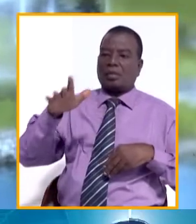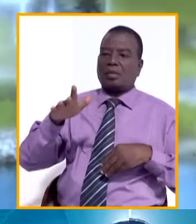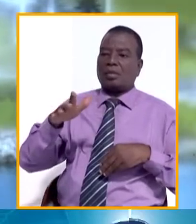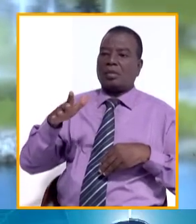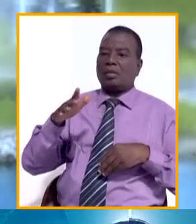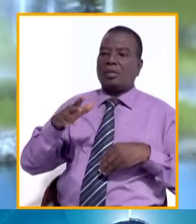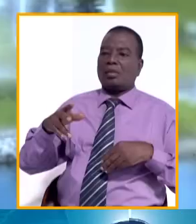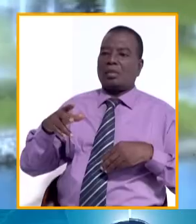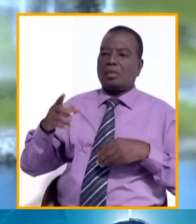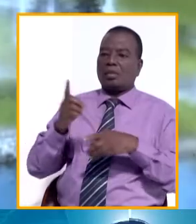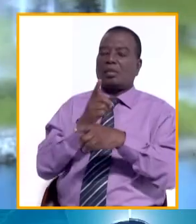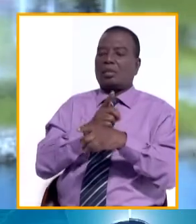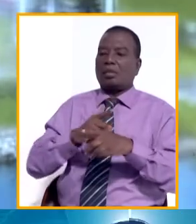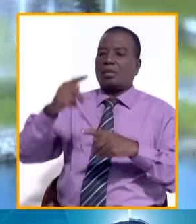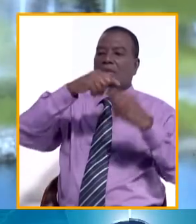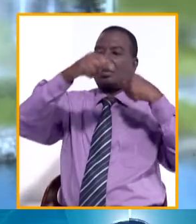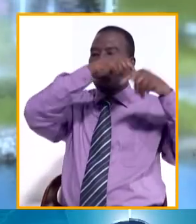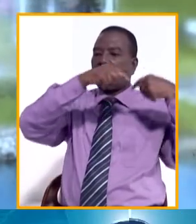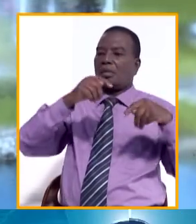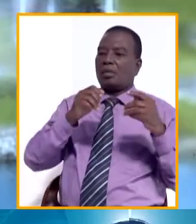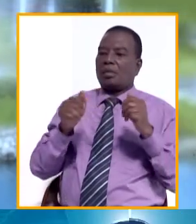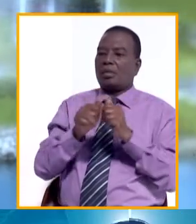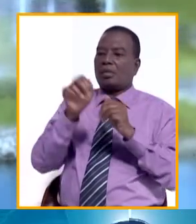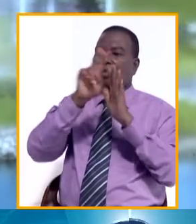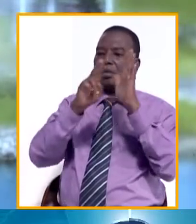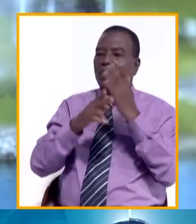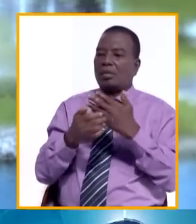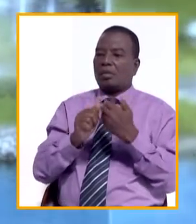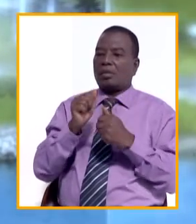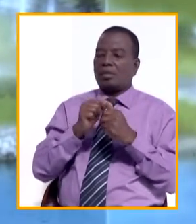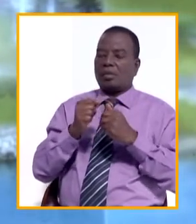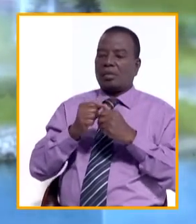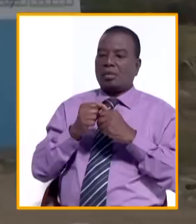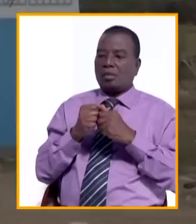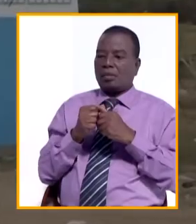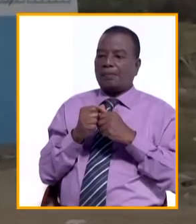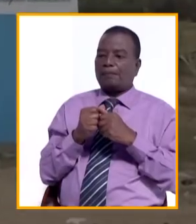ciblées, le développement du tourisme et des projets en rapport avec la pisciculture. Côte d'Ivoire au Cambora.